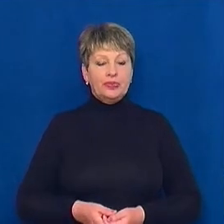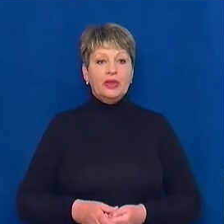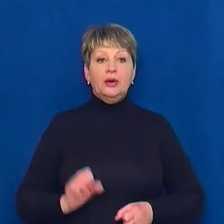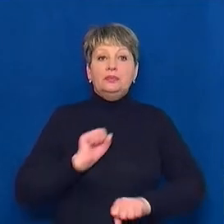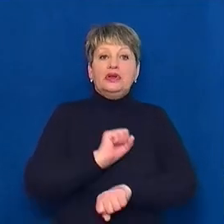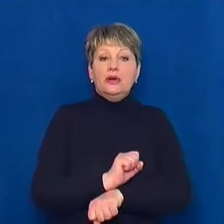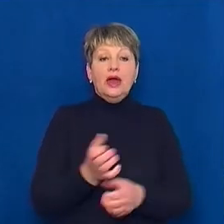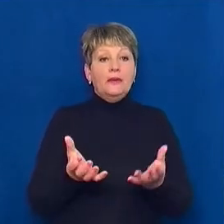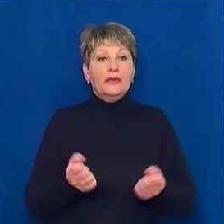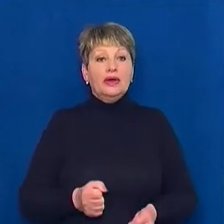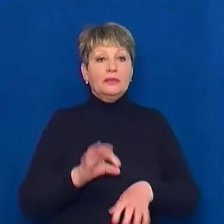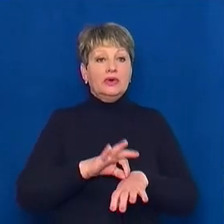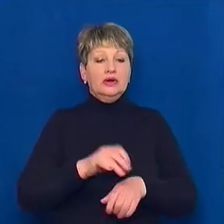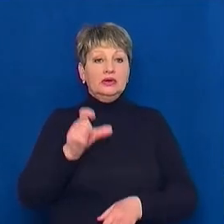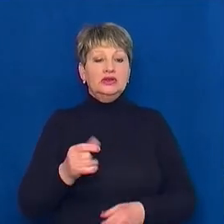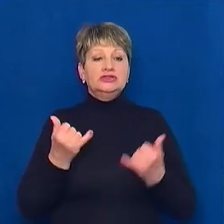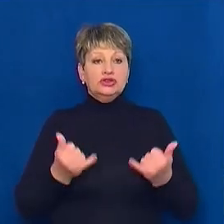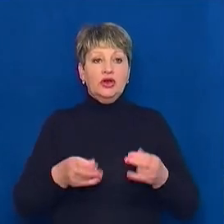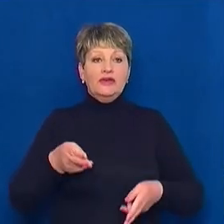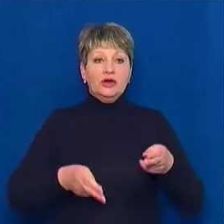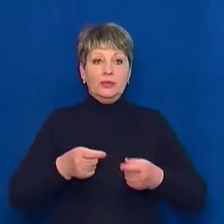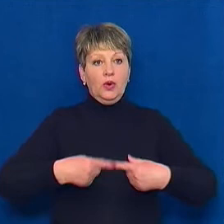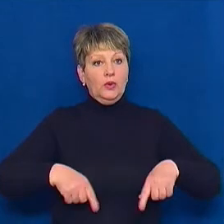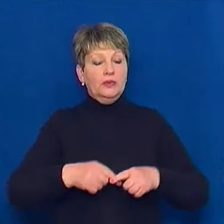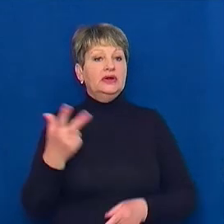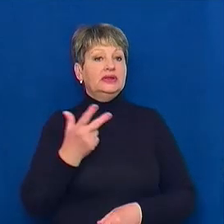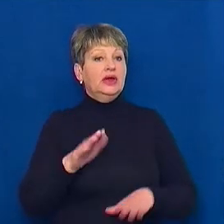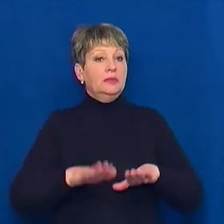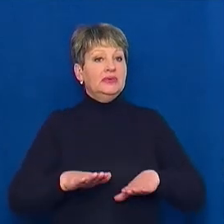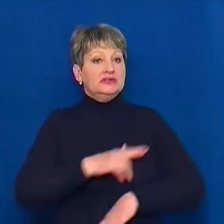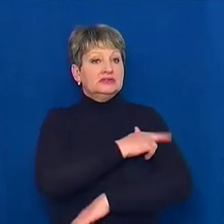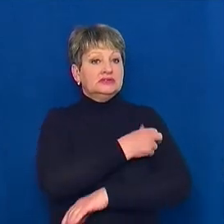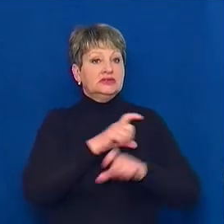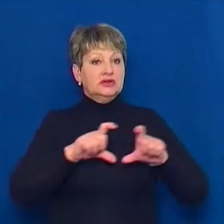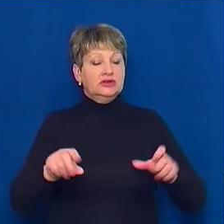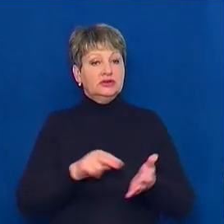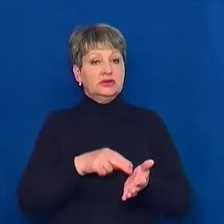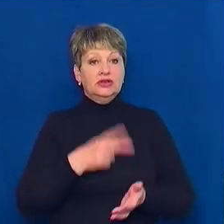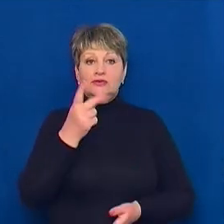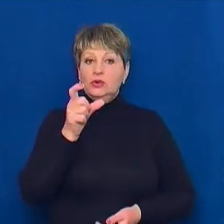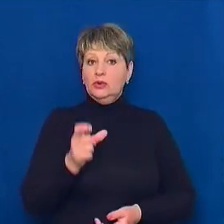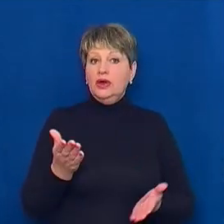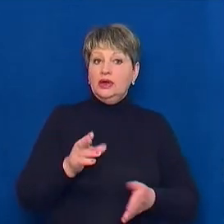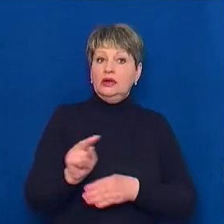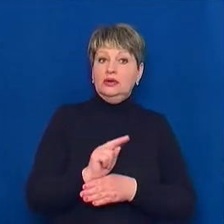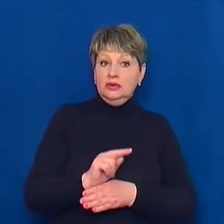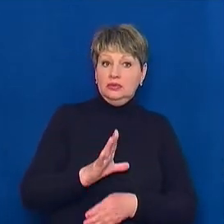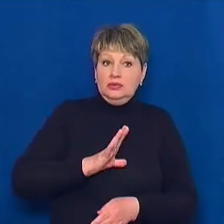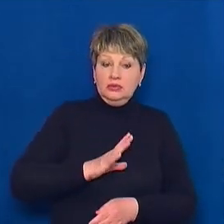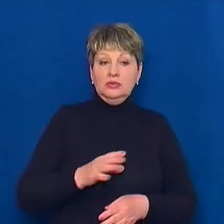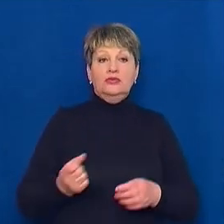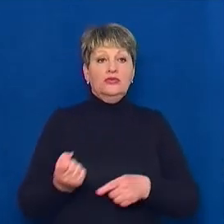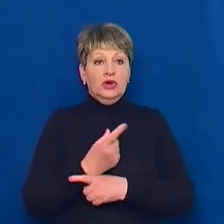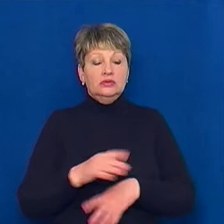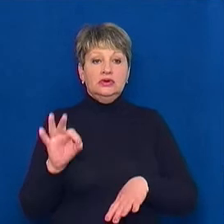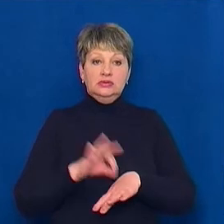Призупинили приймати пацієнтів сьогодні у хірургічному відділенні 3-ї міської лікарні Черкасу. Двух людей, які там лікувалися, виявили коронавірус.